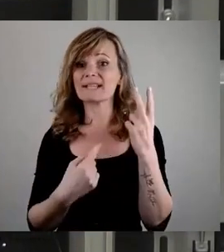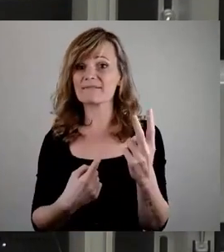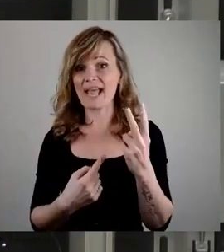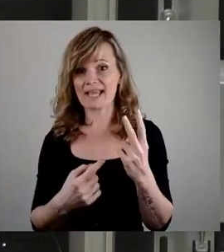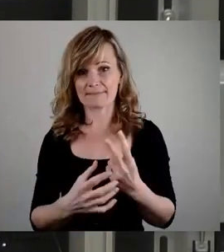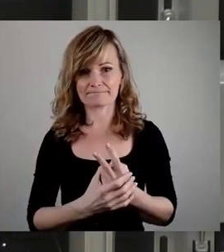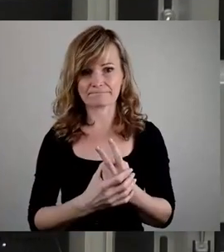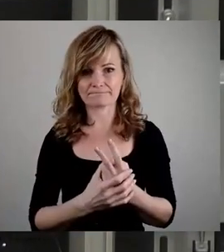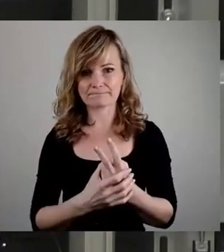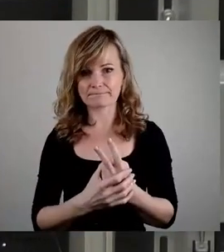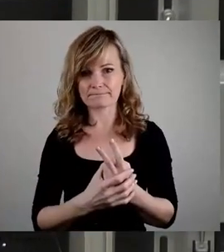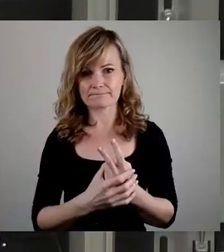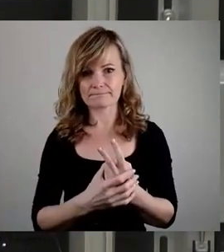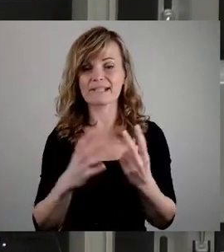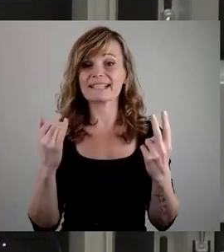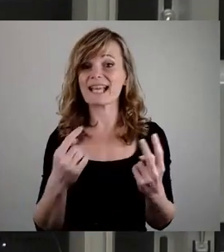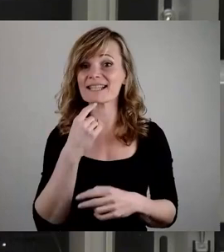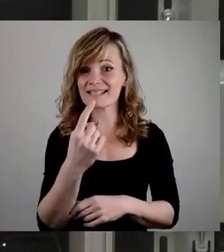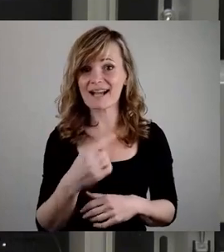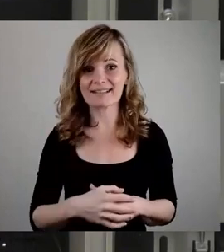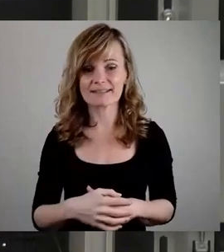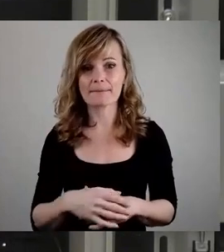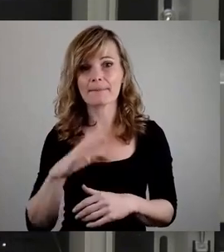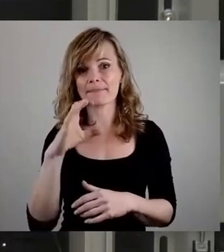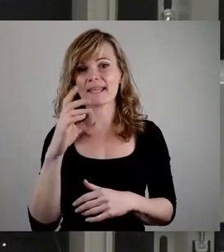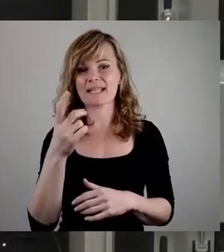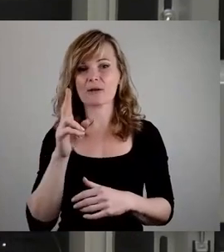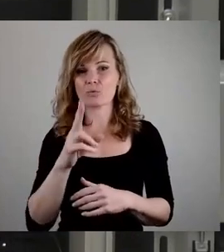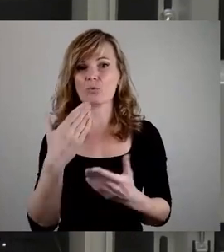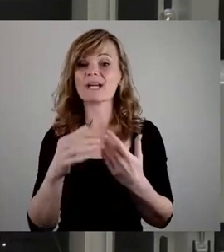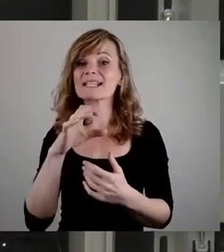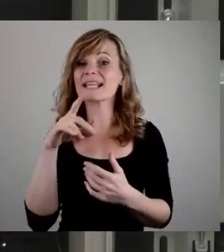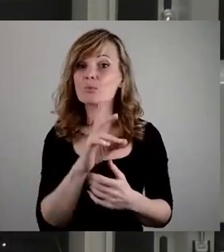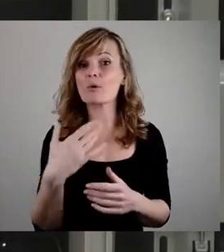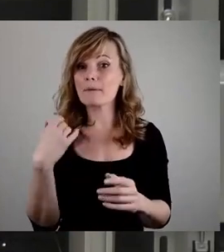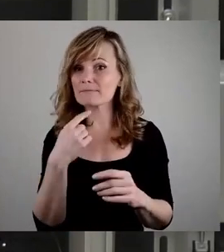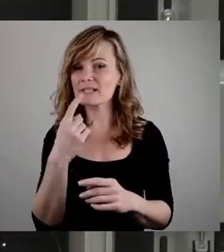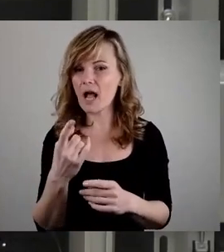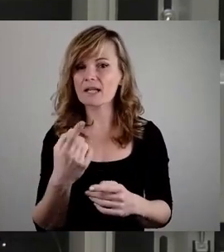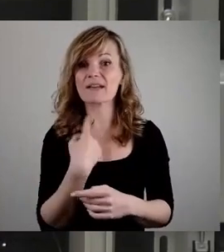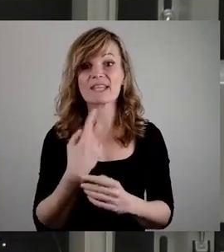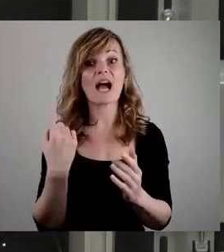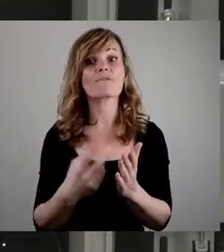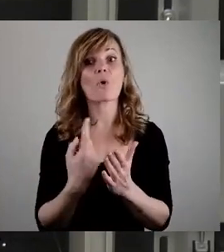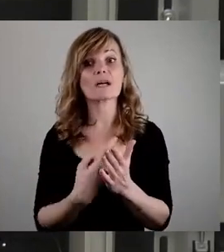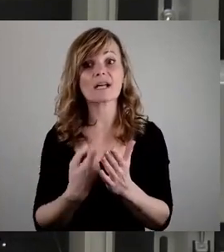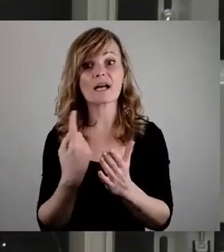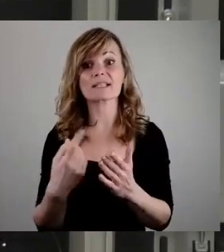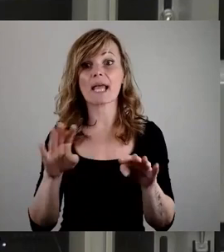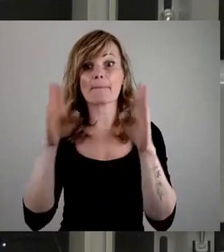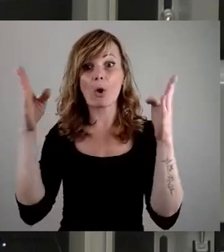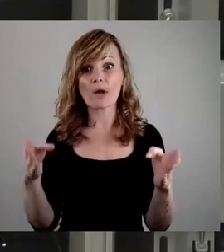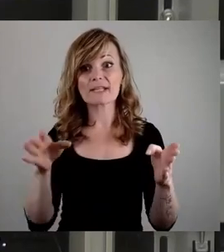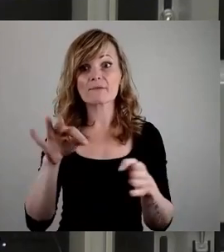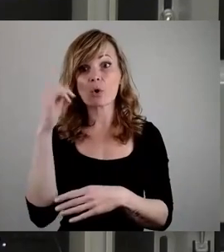jetzt gesagt wird, die CDU oder die CDU behauptet, wir fordern ein Gebäude für das Gymnasium Klotsche, das